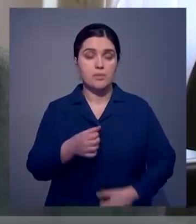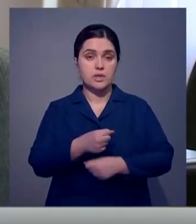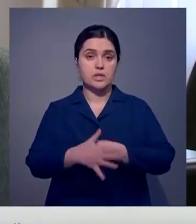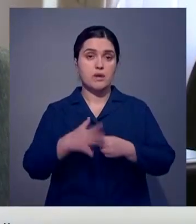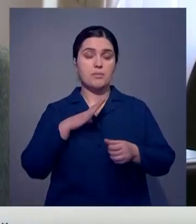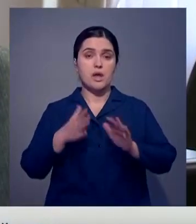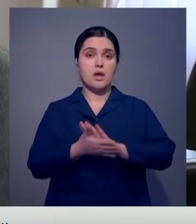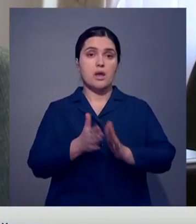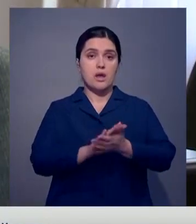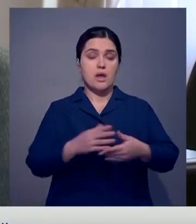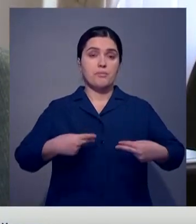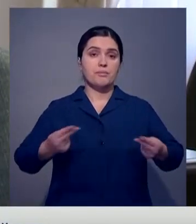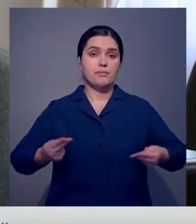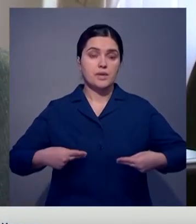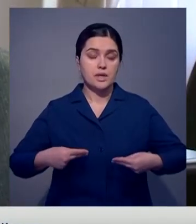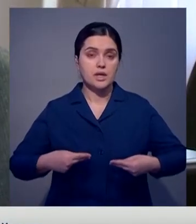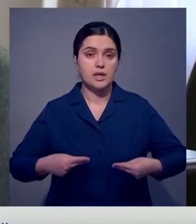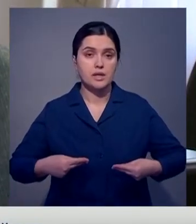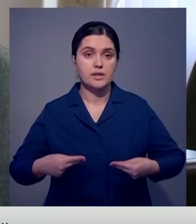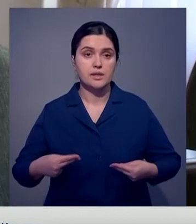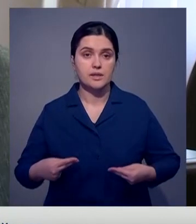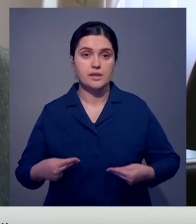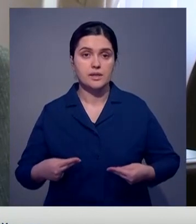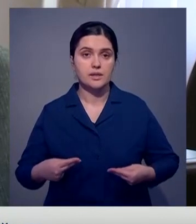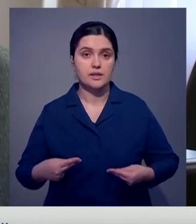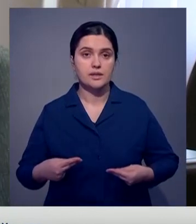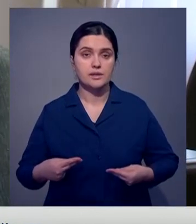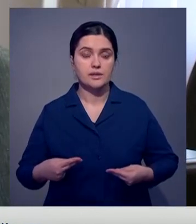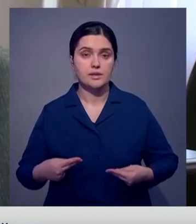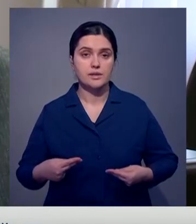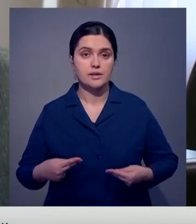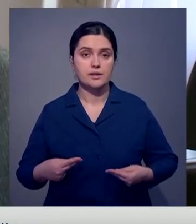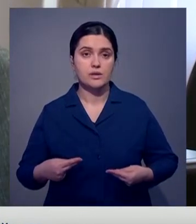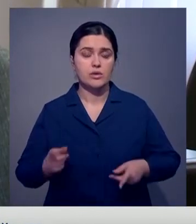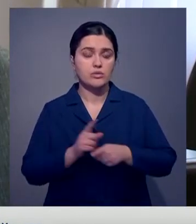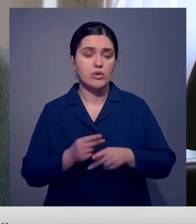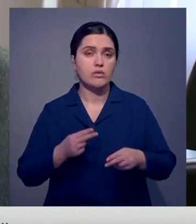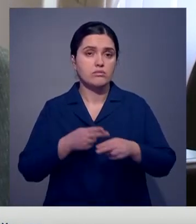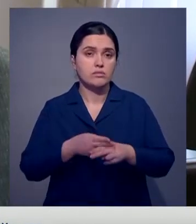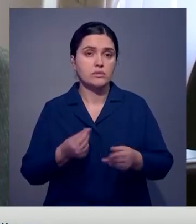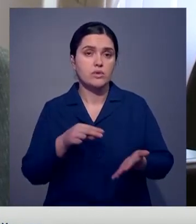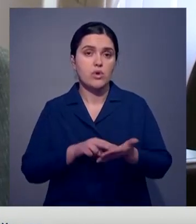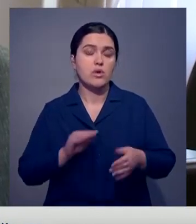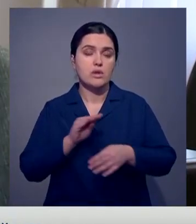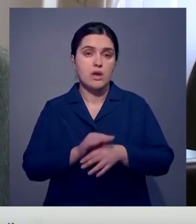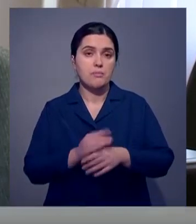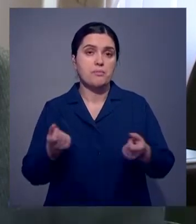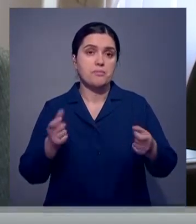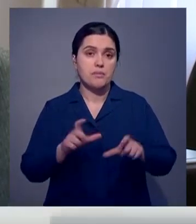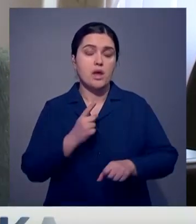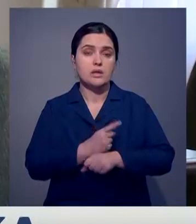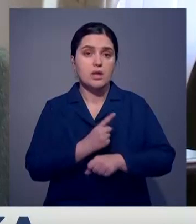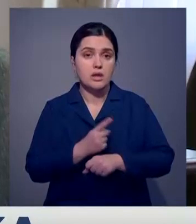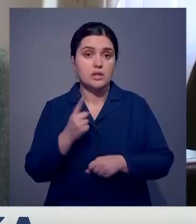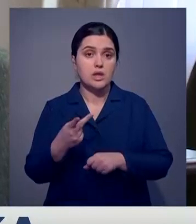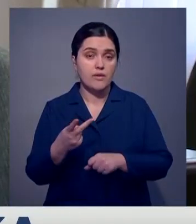меморандумы. Также договора по сдерживанию цен. Это более 1200 меморандумов